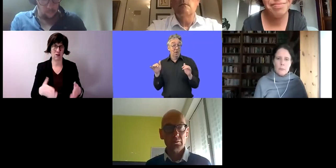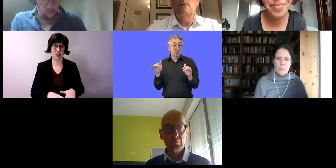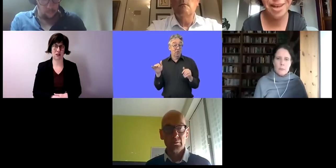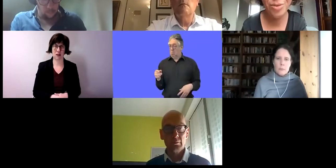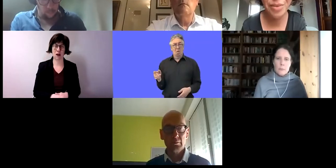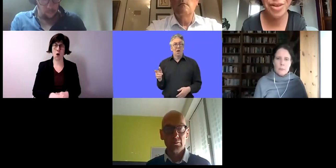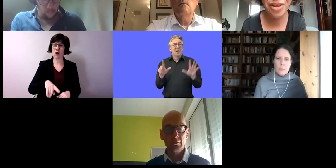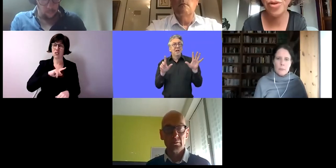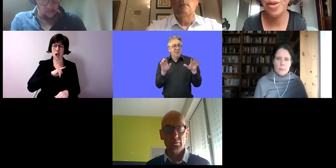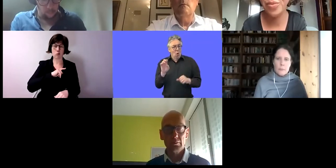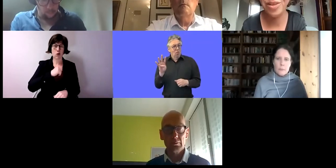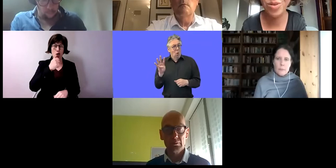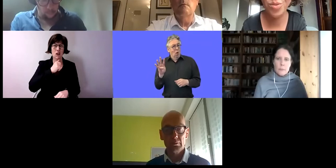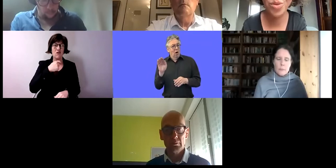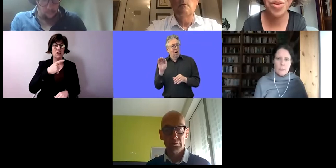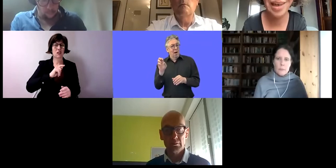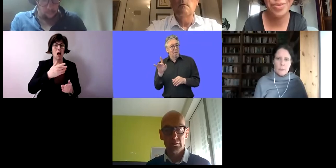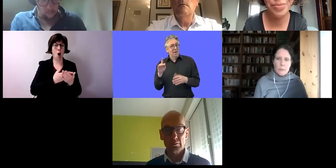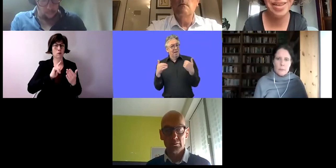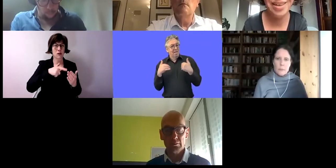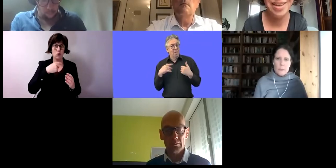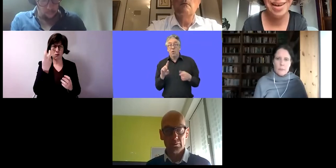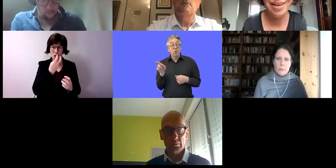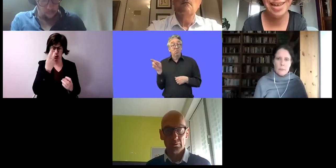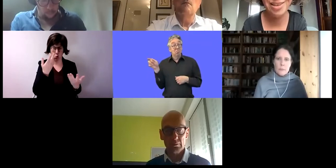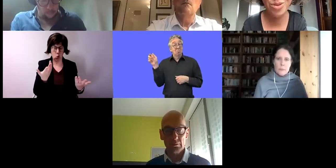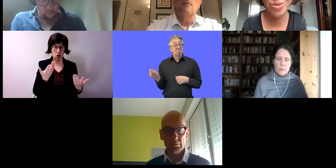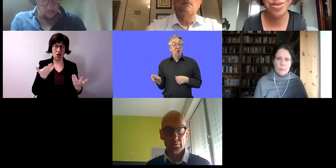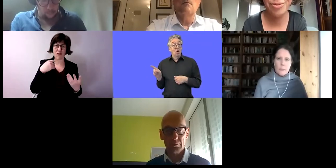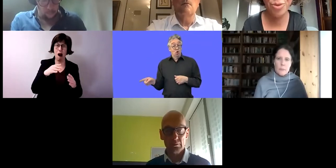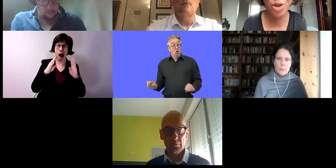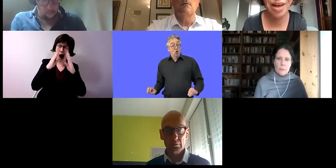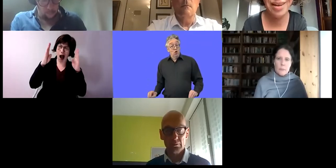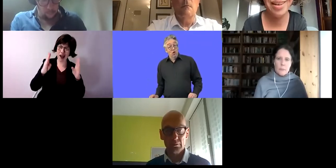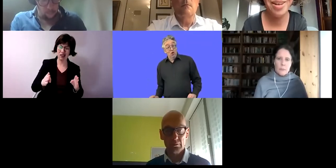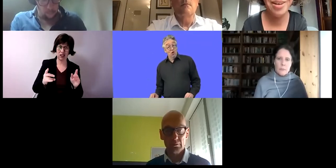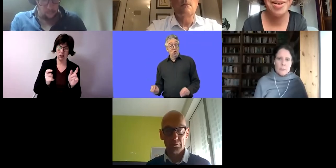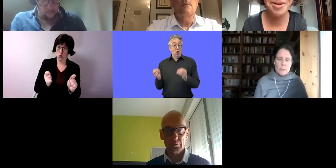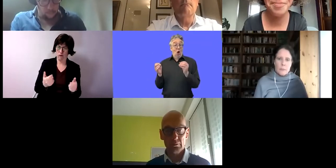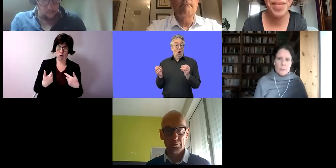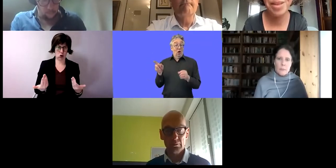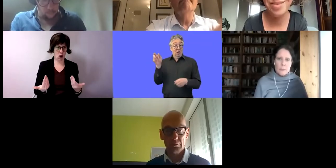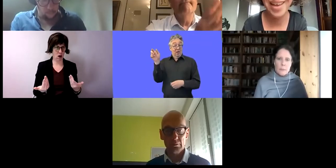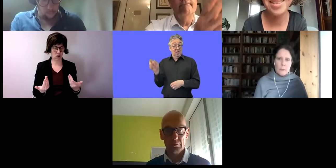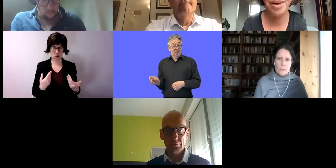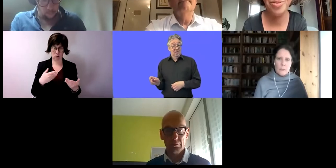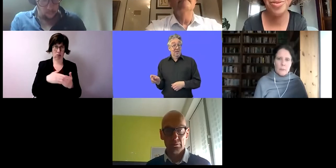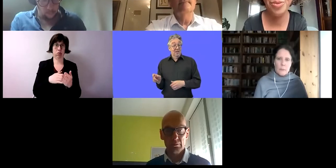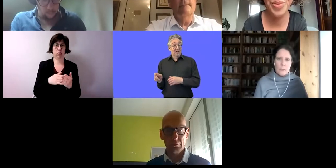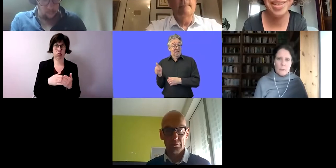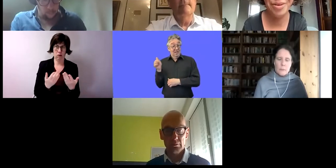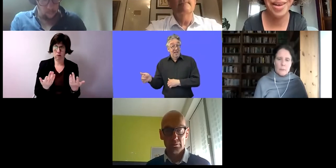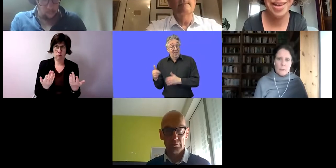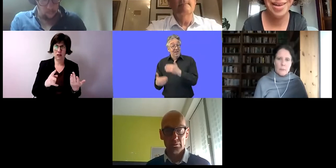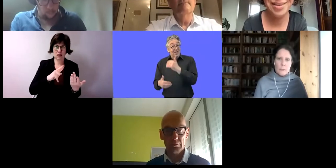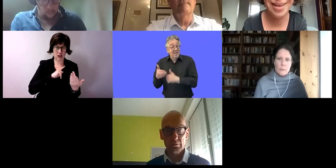mal als junger Mensch einen Ausbildungsplatz gesucht und da hatte man mir eine Einrichtung vorgeschlagen. Aber das war es dann auch und